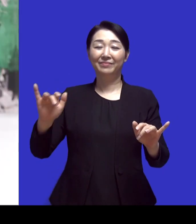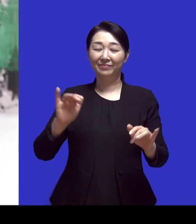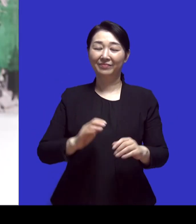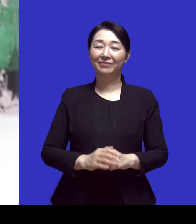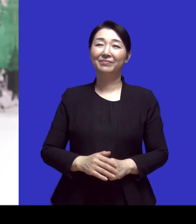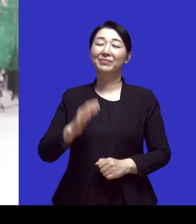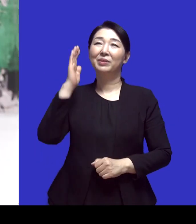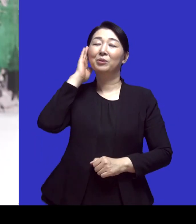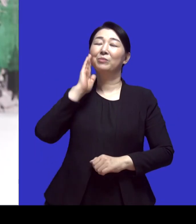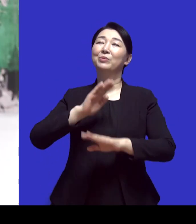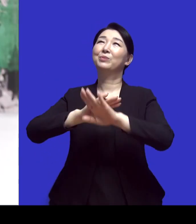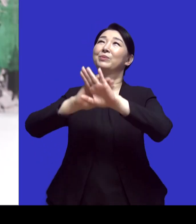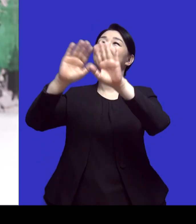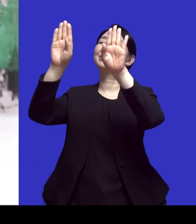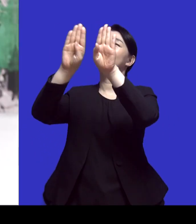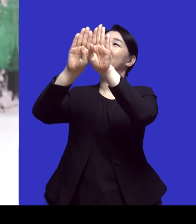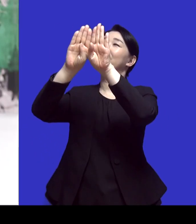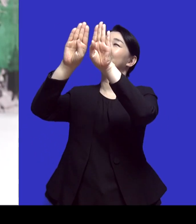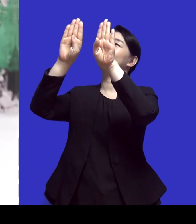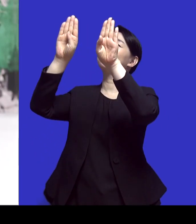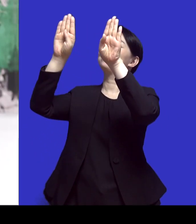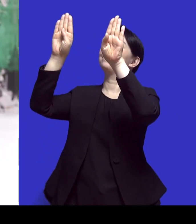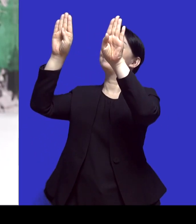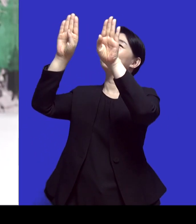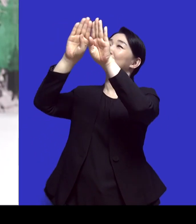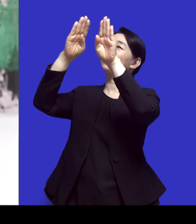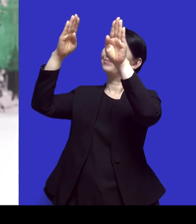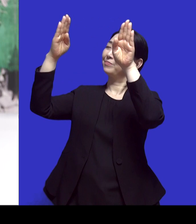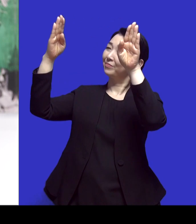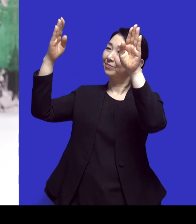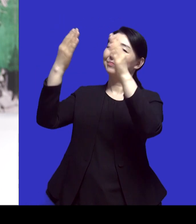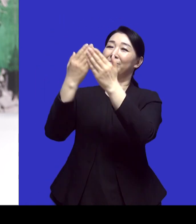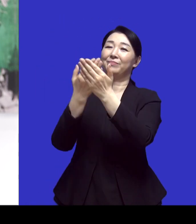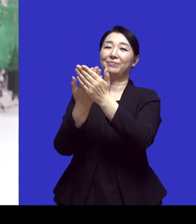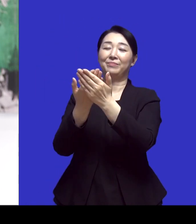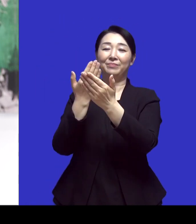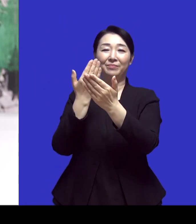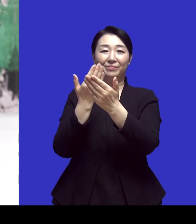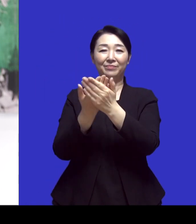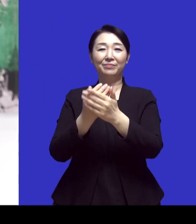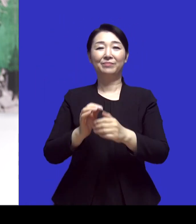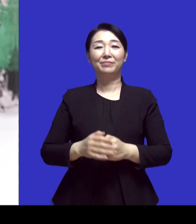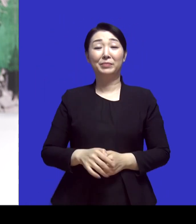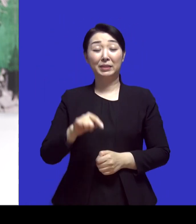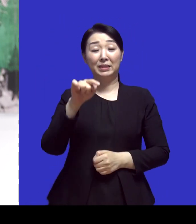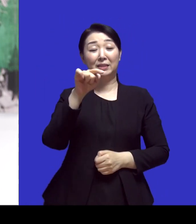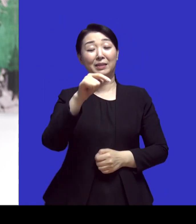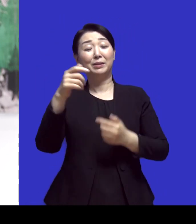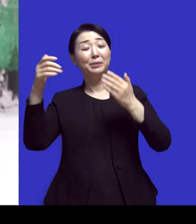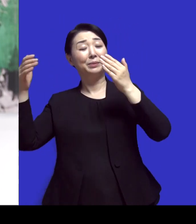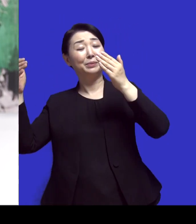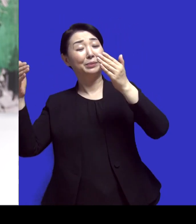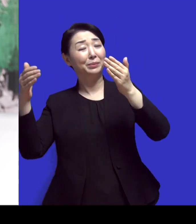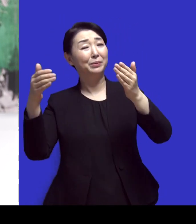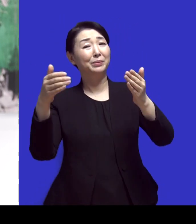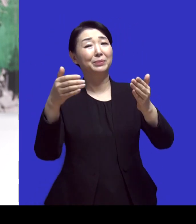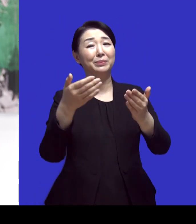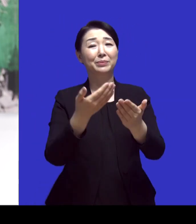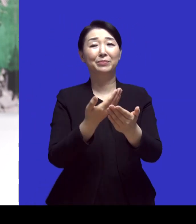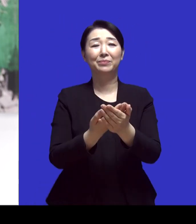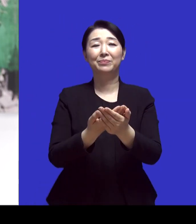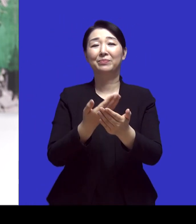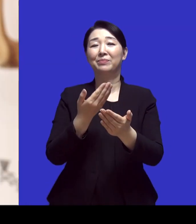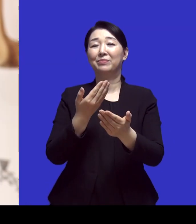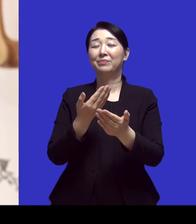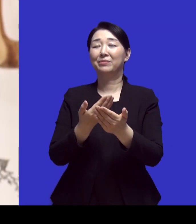하늘의 문을 여소서 하늘의 이곳을 주목하소서